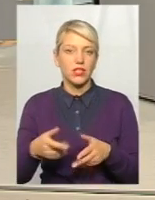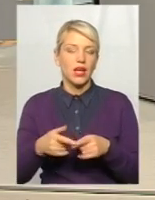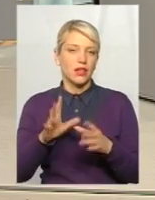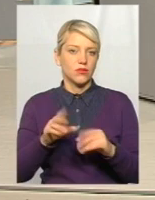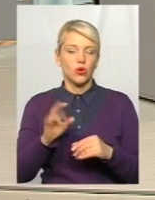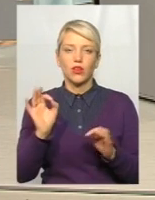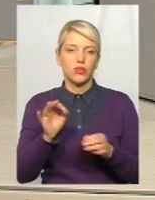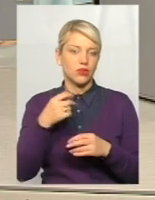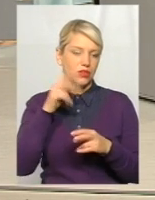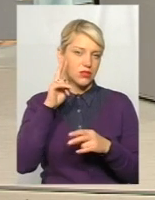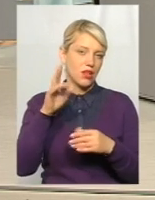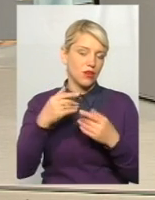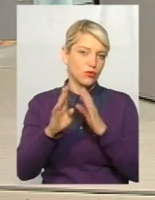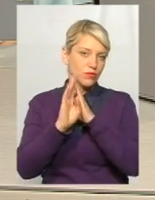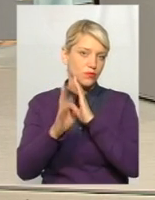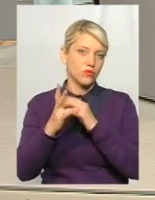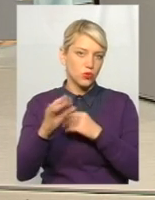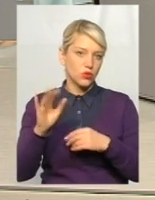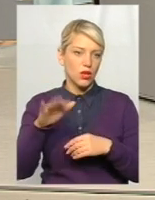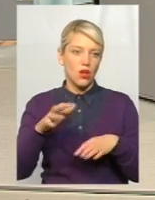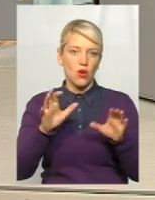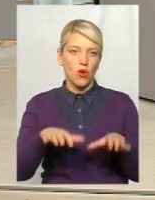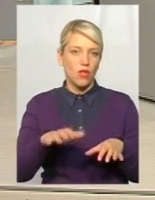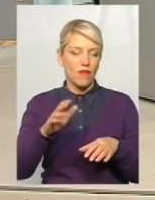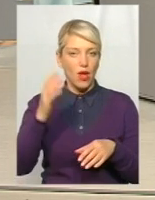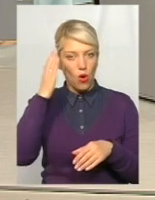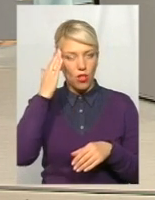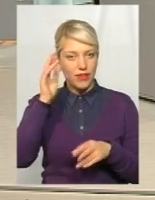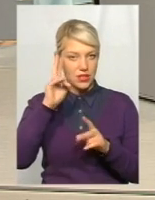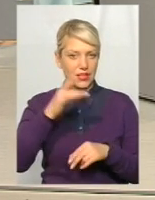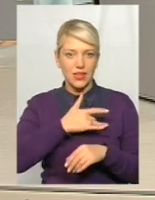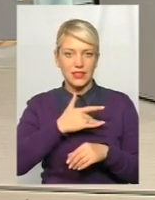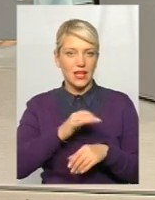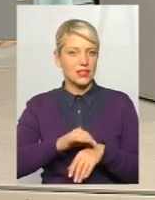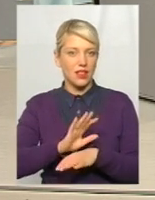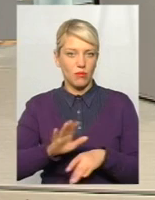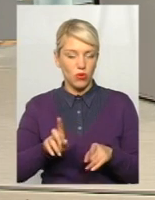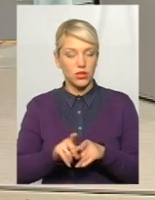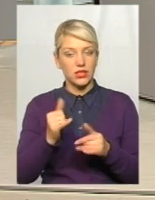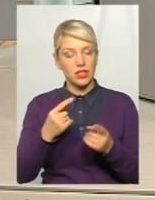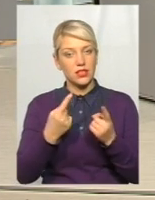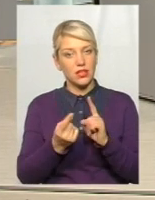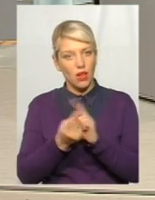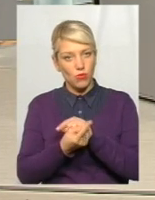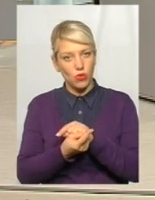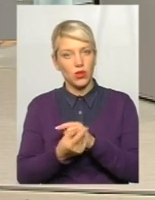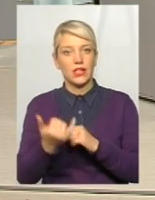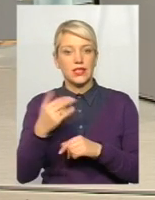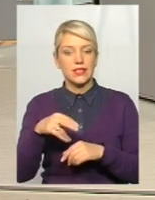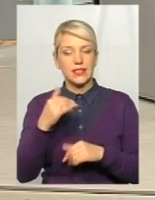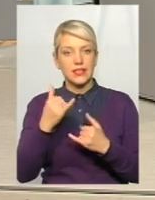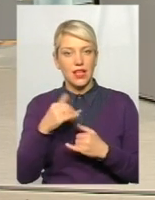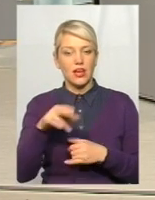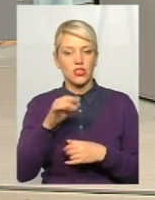все нормально, я про це не знаю, голова не знає, серце не блить. Зараз пішла зворотня тенденція, коли до влади прийшли